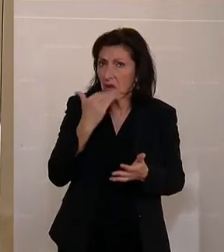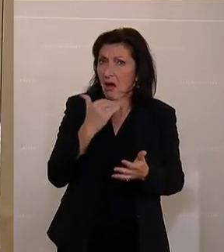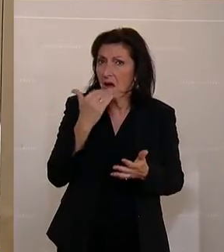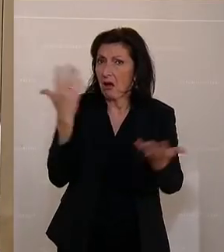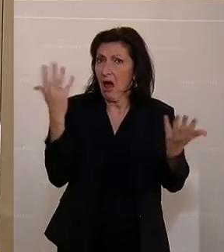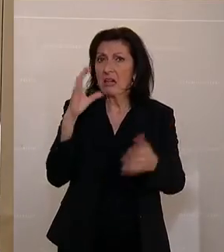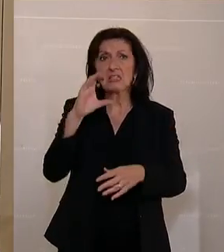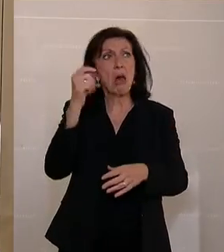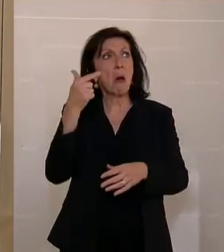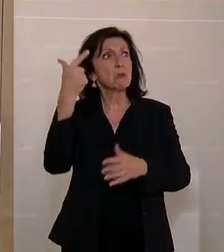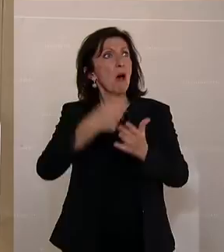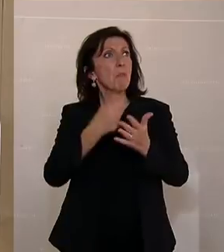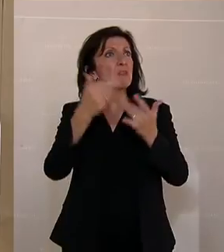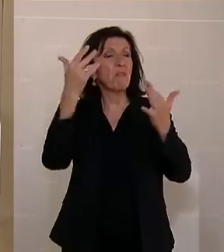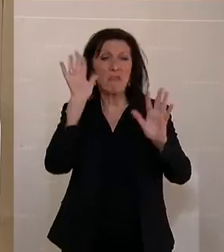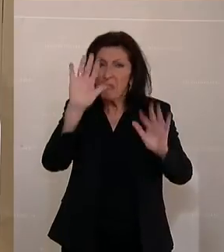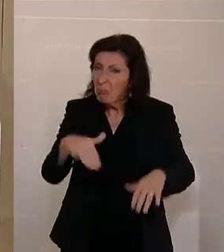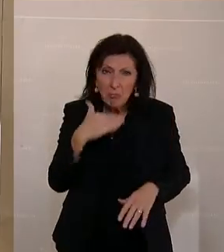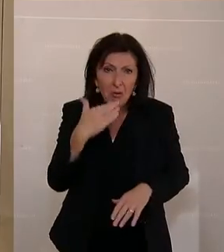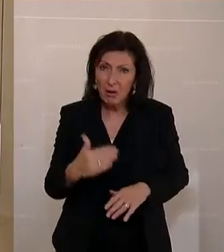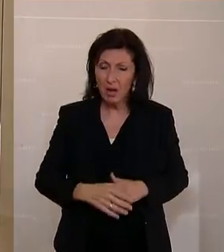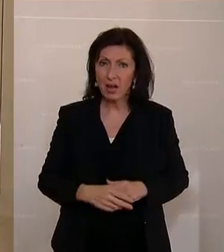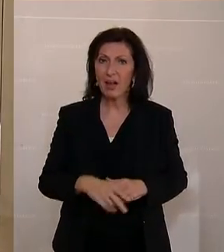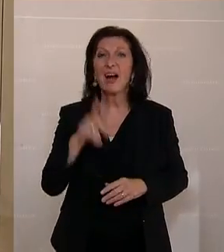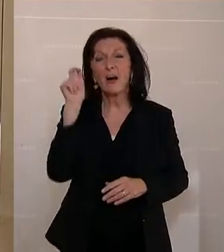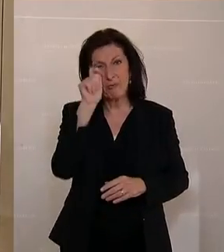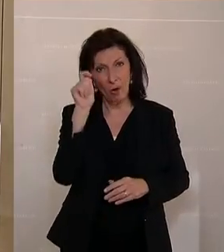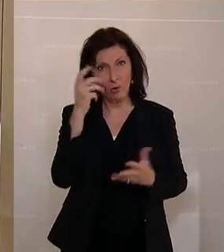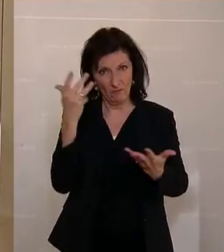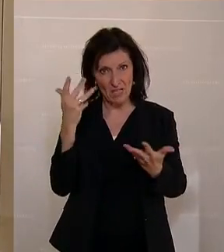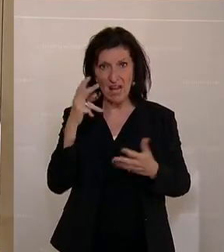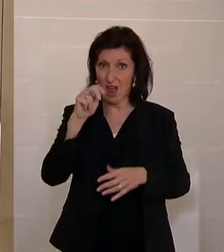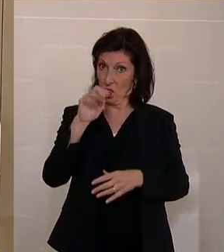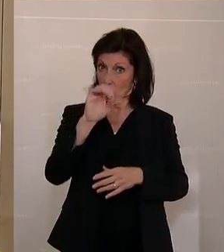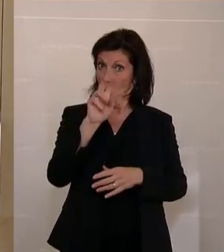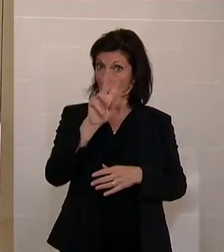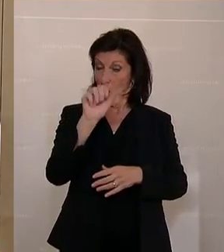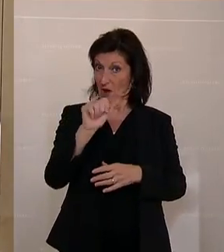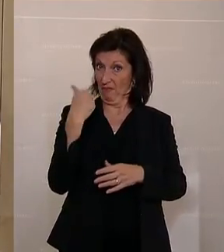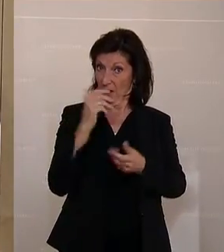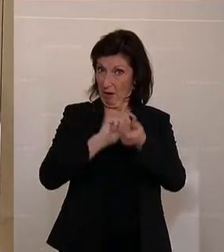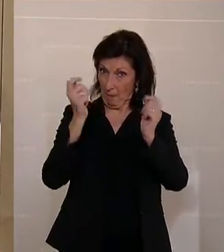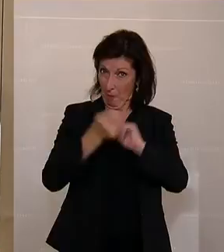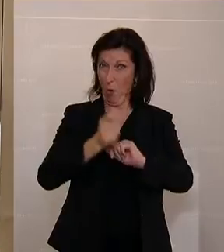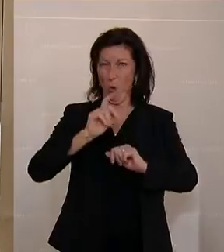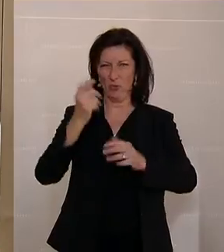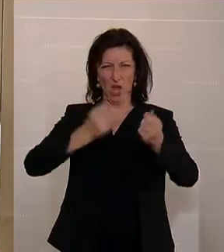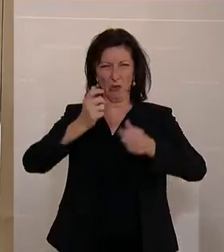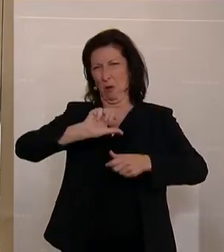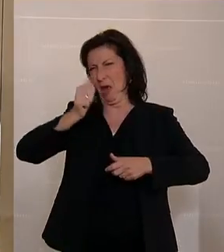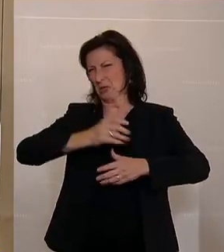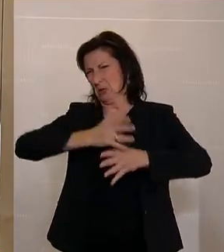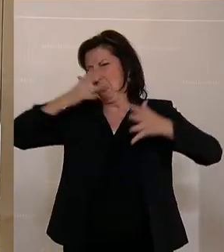hoch der CO2-Preis ist. Und das Absurde ist, weil wir die NOVA reformiert haben und die allergrößten Stinker eine sehr hohe